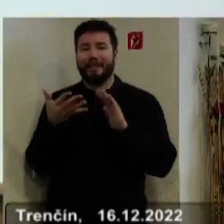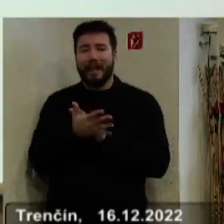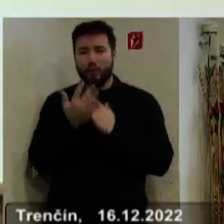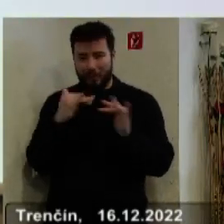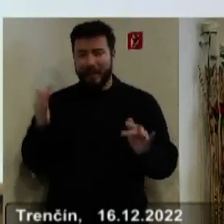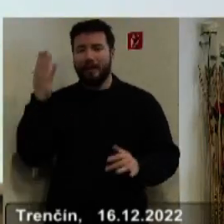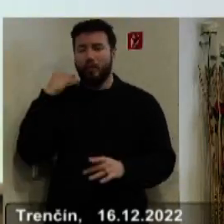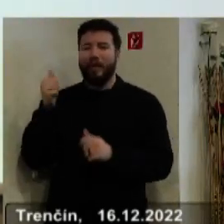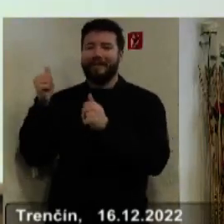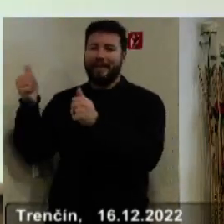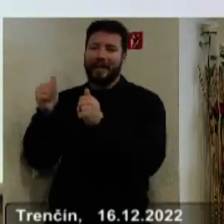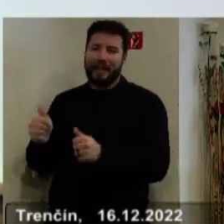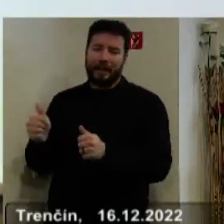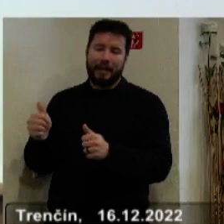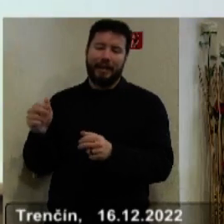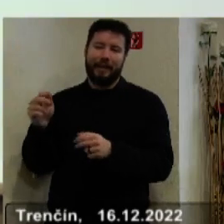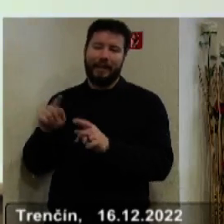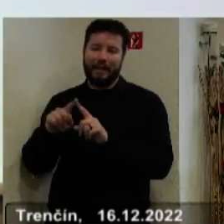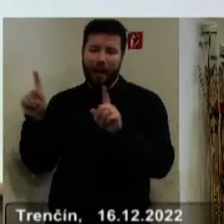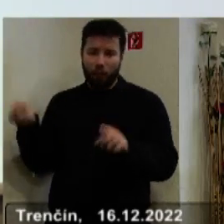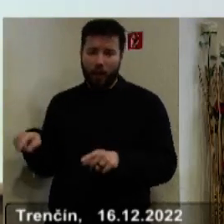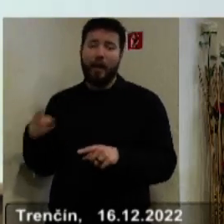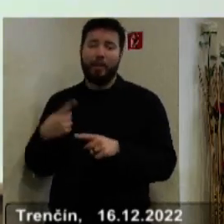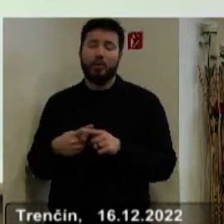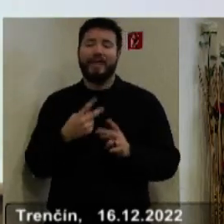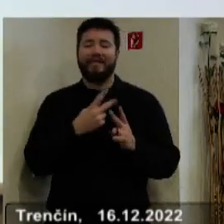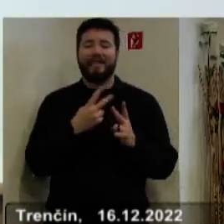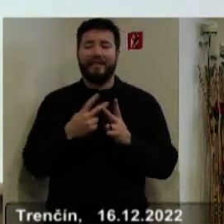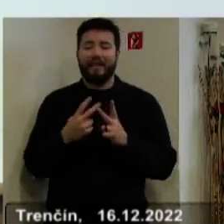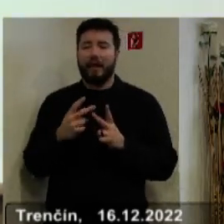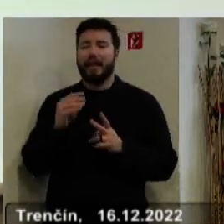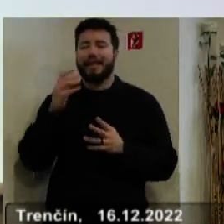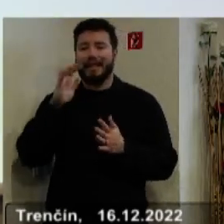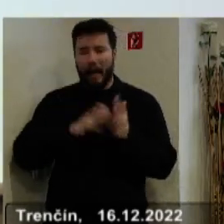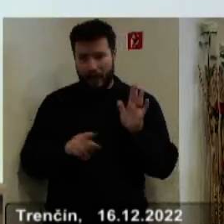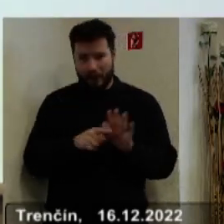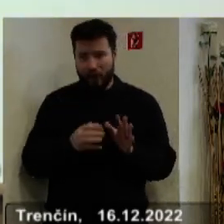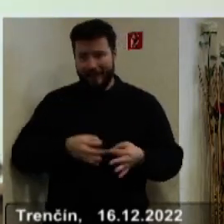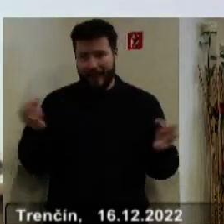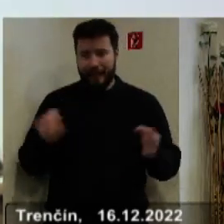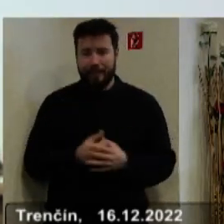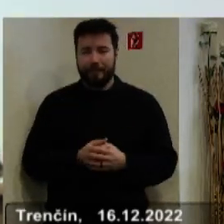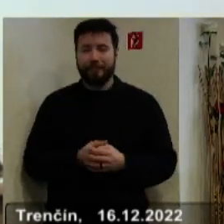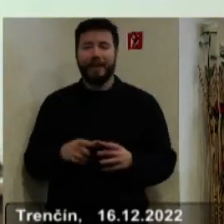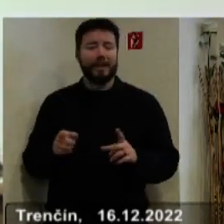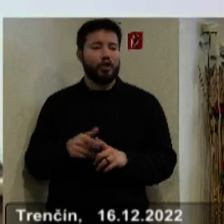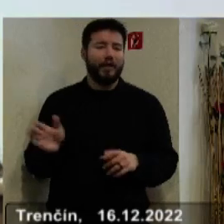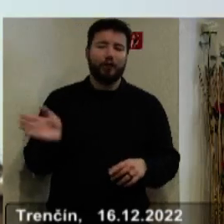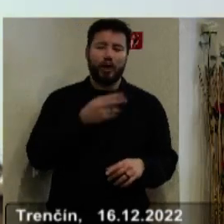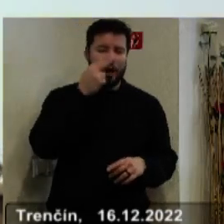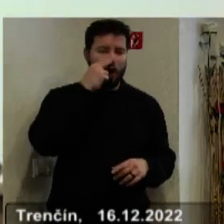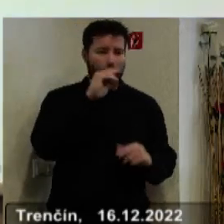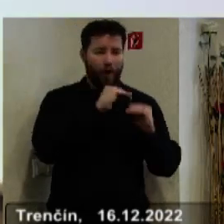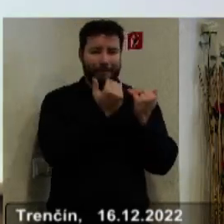na vyvesnej tabuli a zverejne na webovom sídle. Taktiež návrh rozpočtu bol prerokovaný vo všetkých